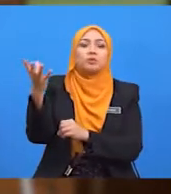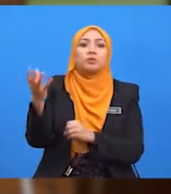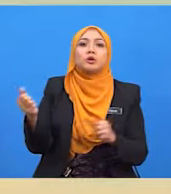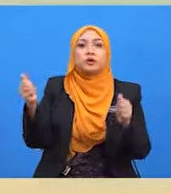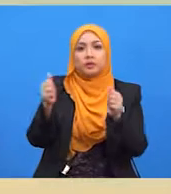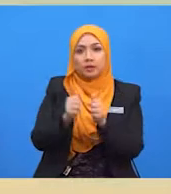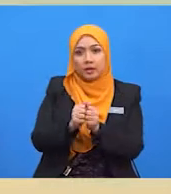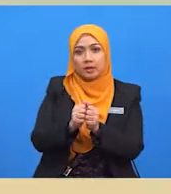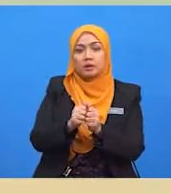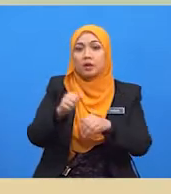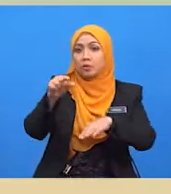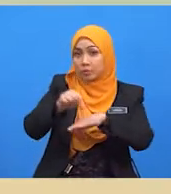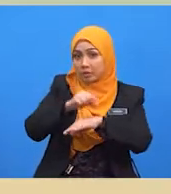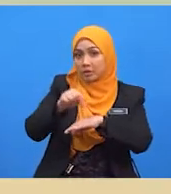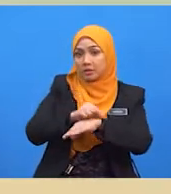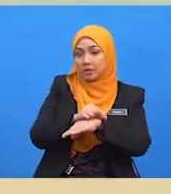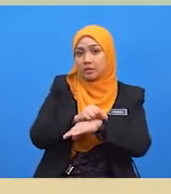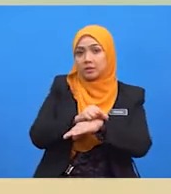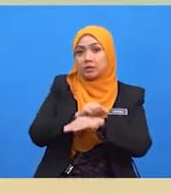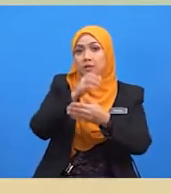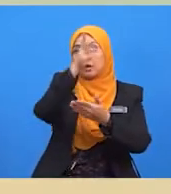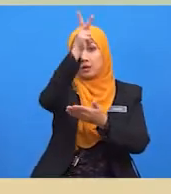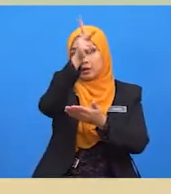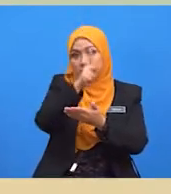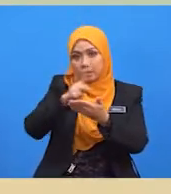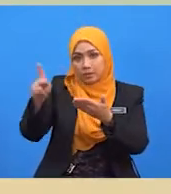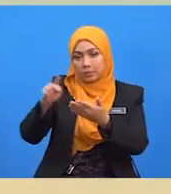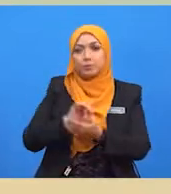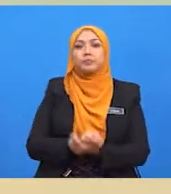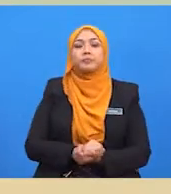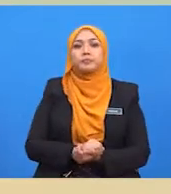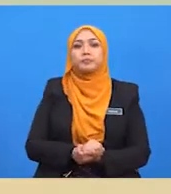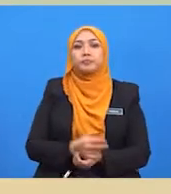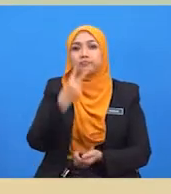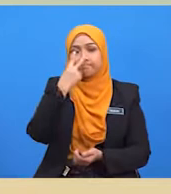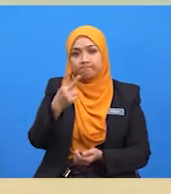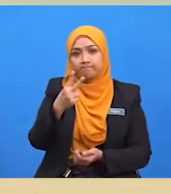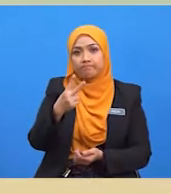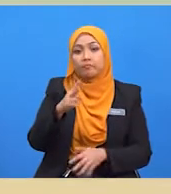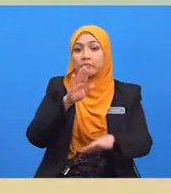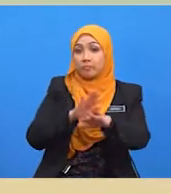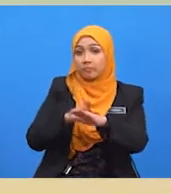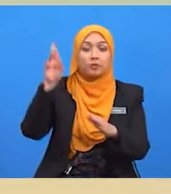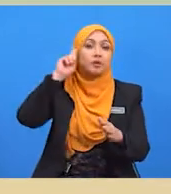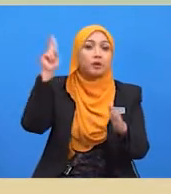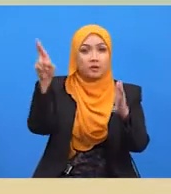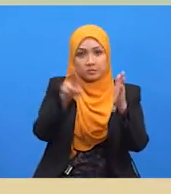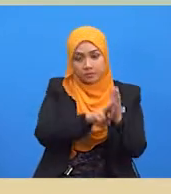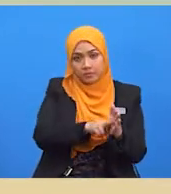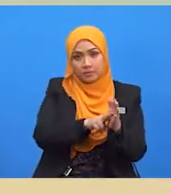Kerajaan menunjukkan keadaan keseimbangan pasaran kereta